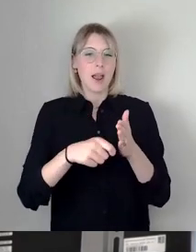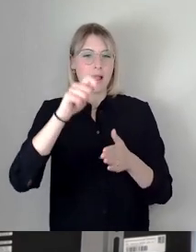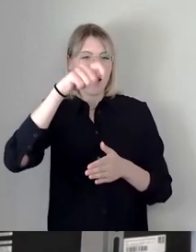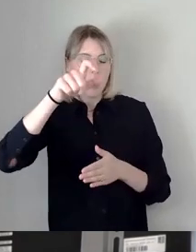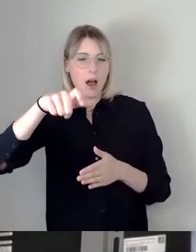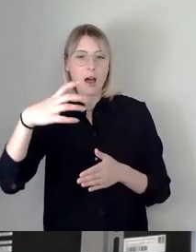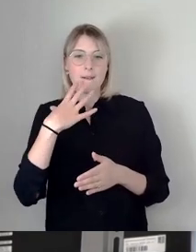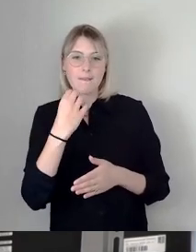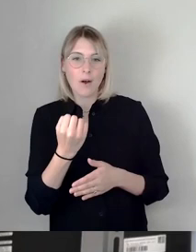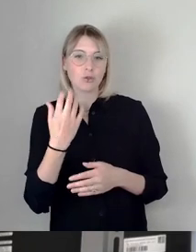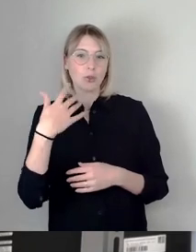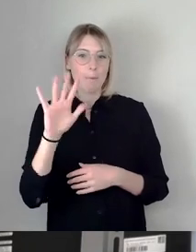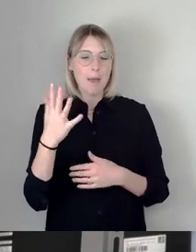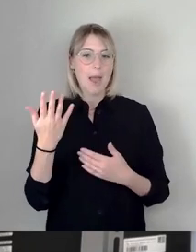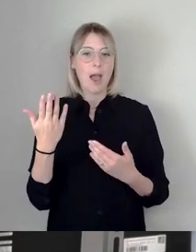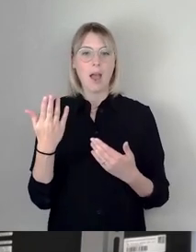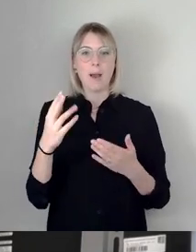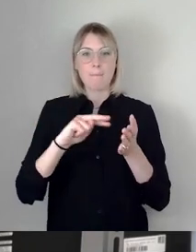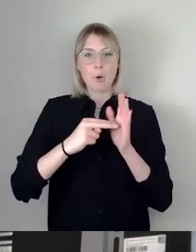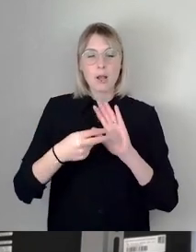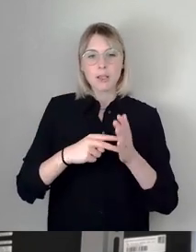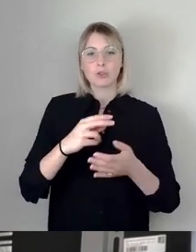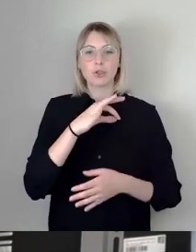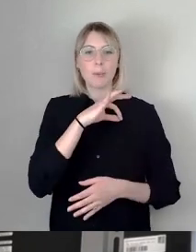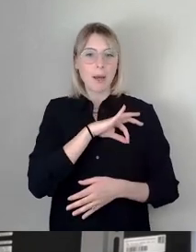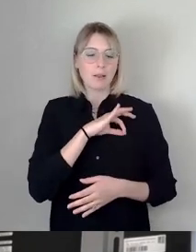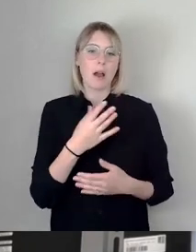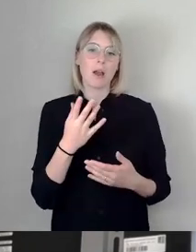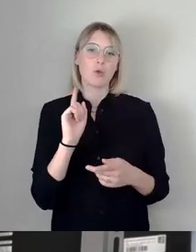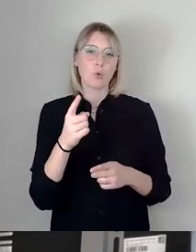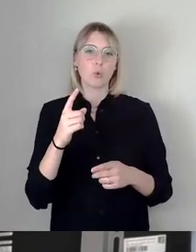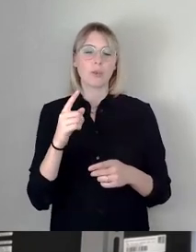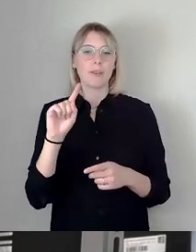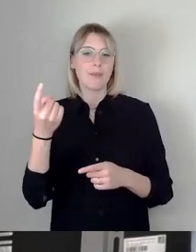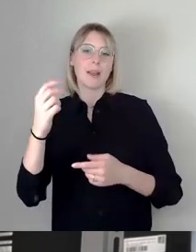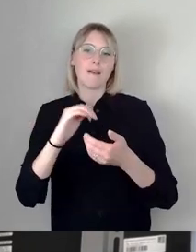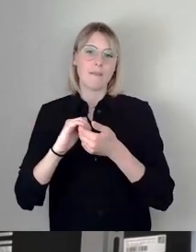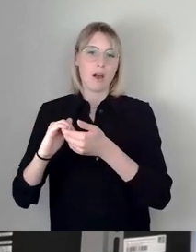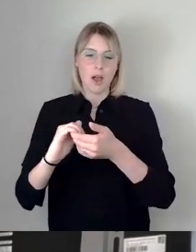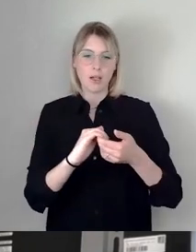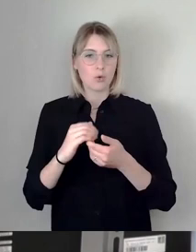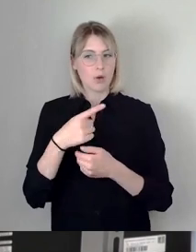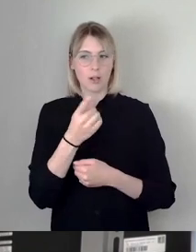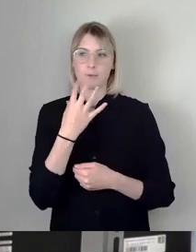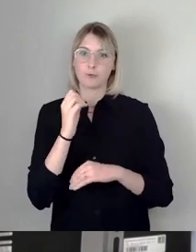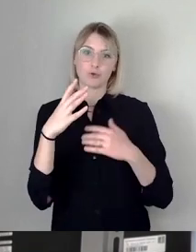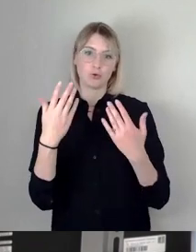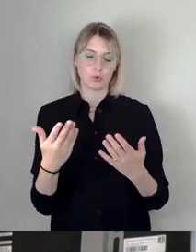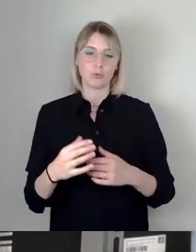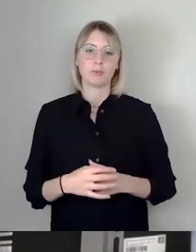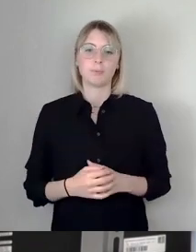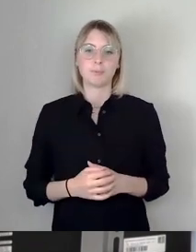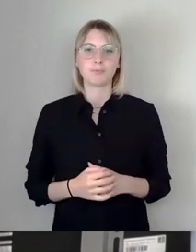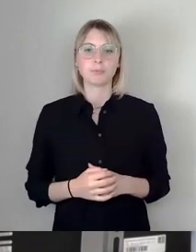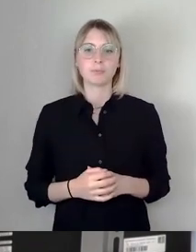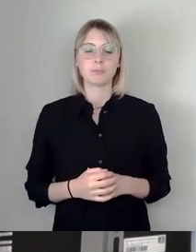größere Bandbreite an politischen Parteien und Wählervereinigungen entschieden haben. Um die Kommentatoren waren